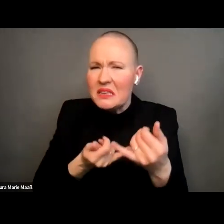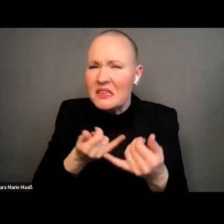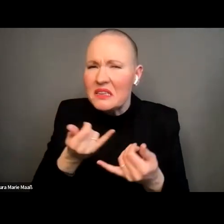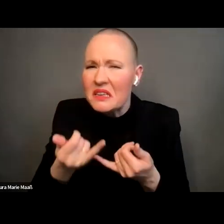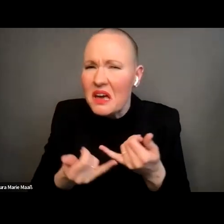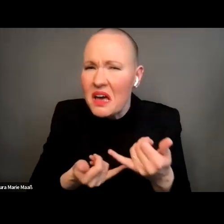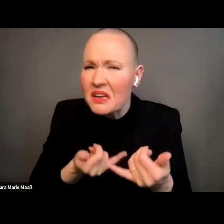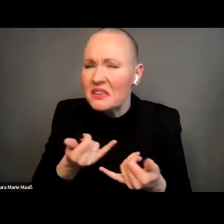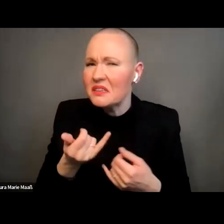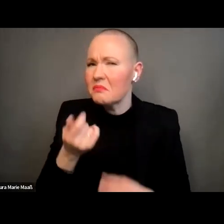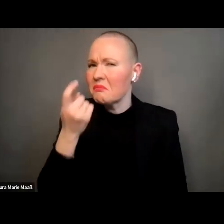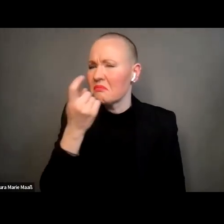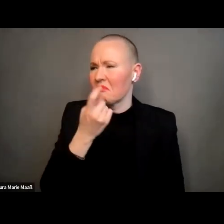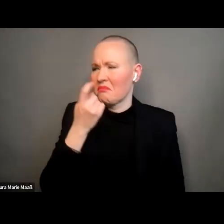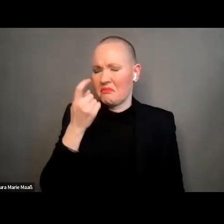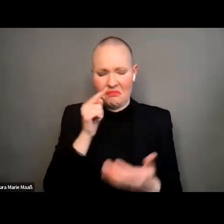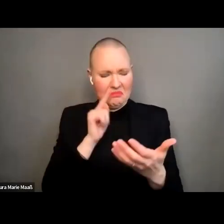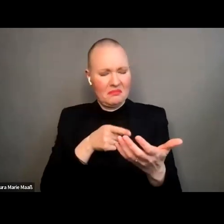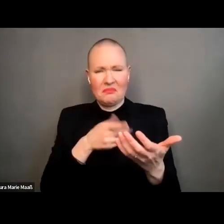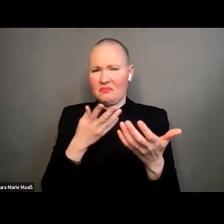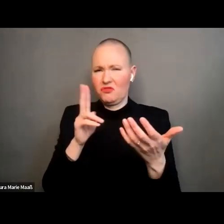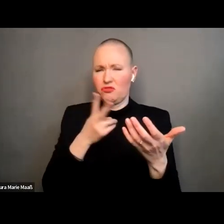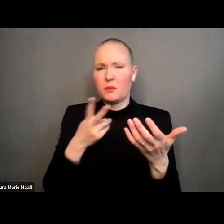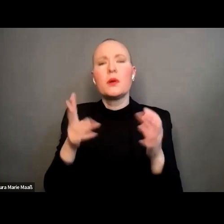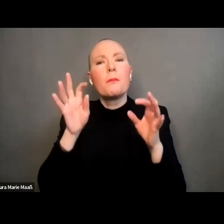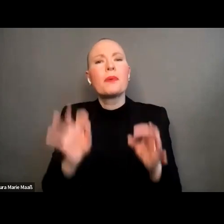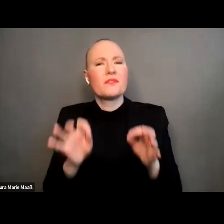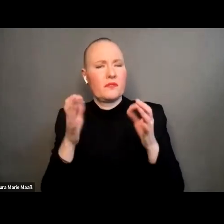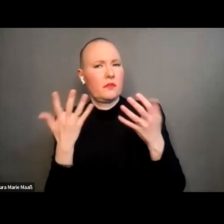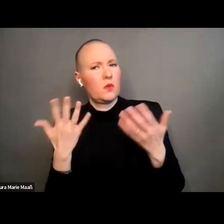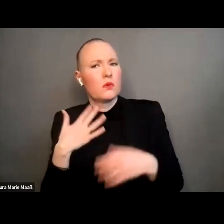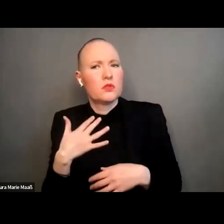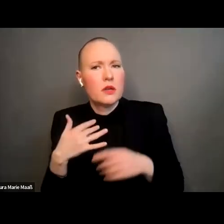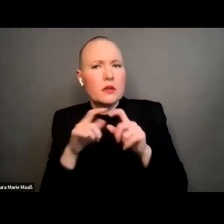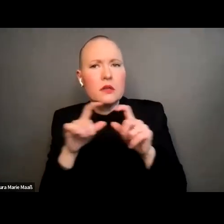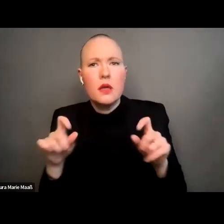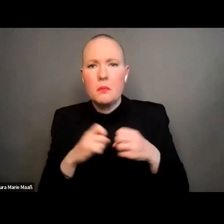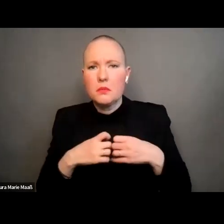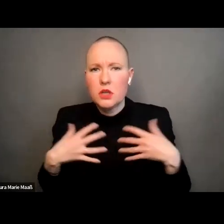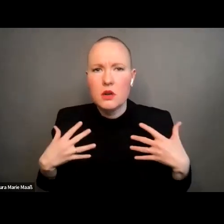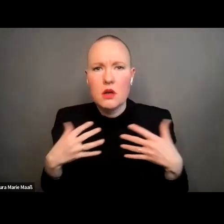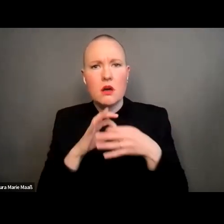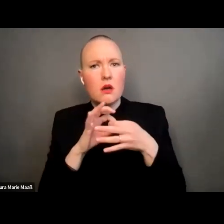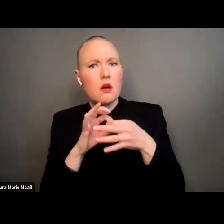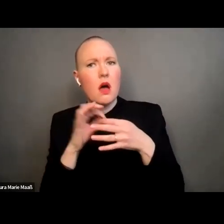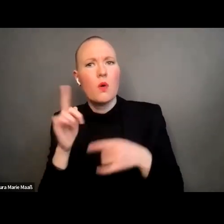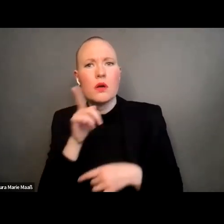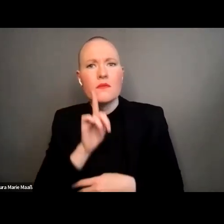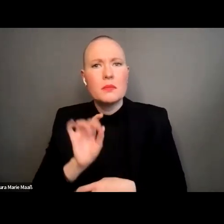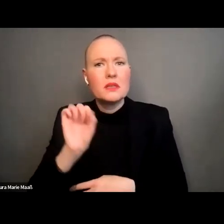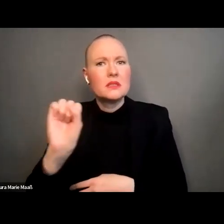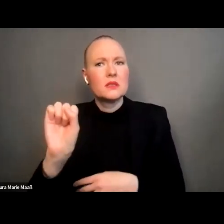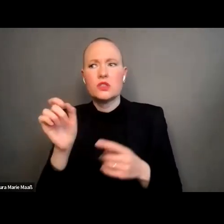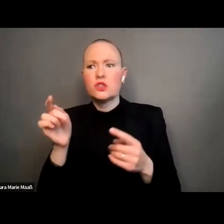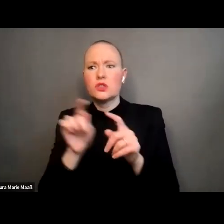weil vielleicht kennt ihr es auch geschlechter themen und feministische themen die ja die bleiben